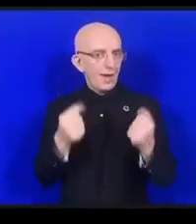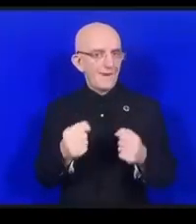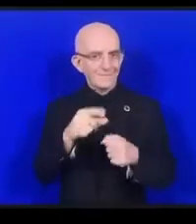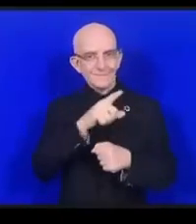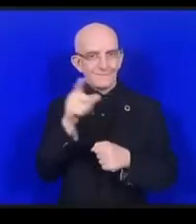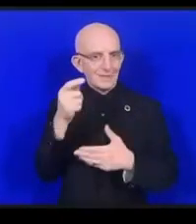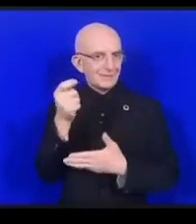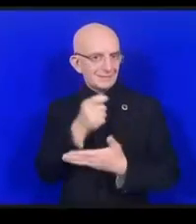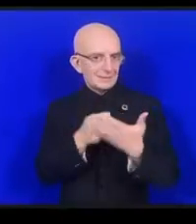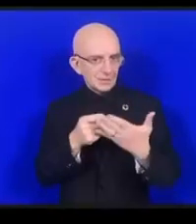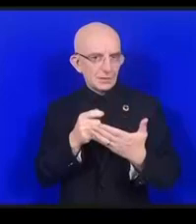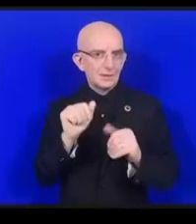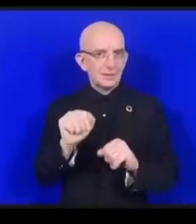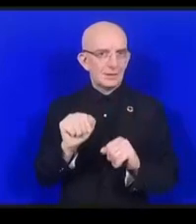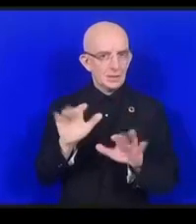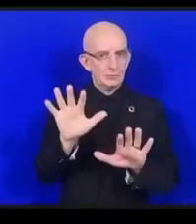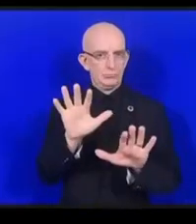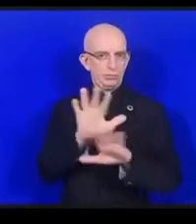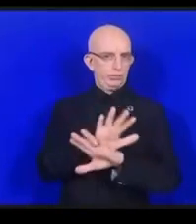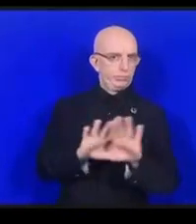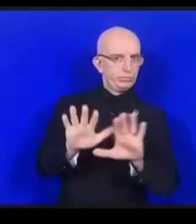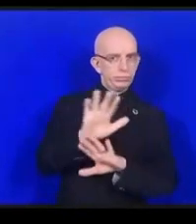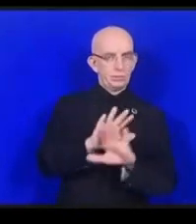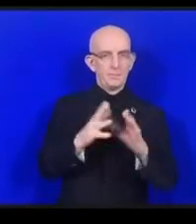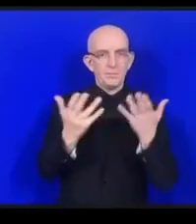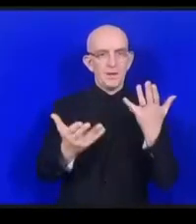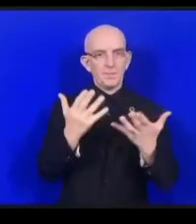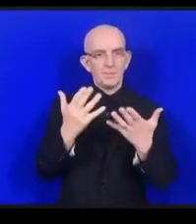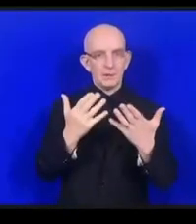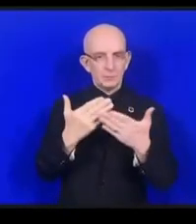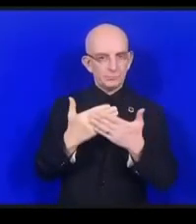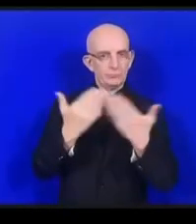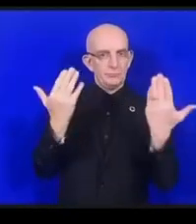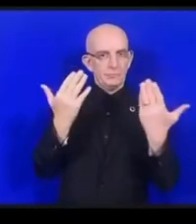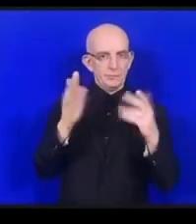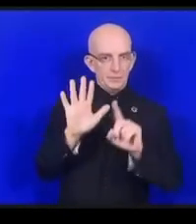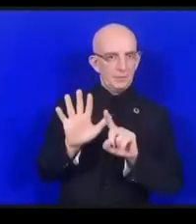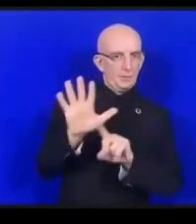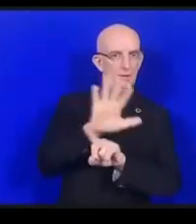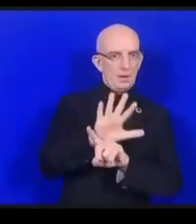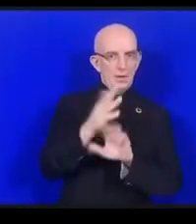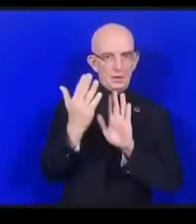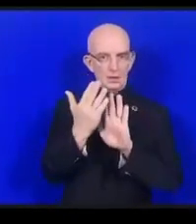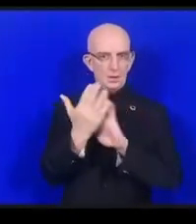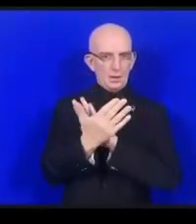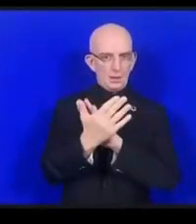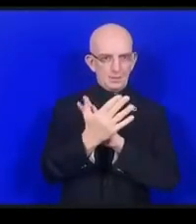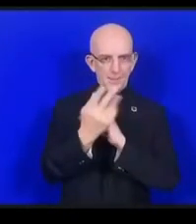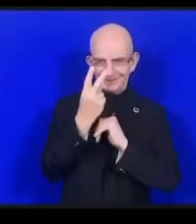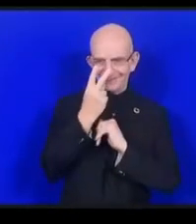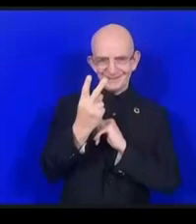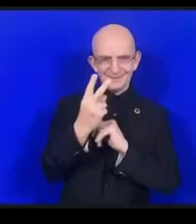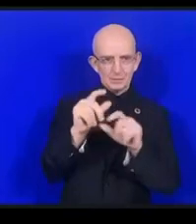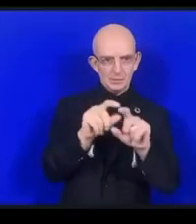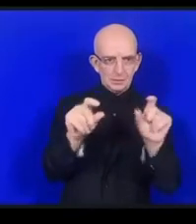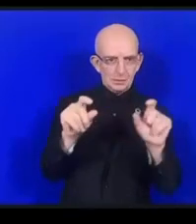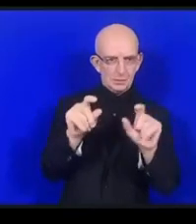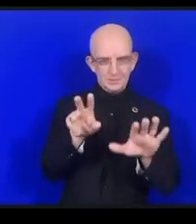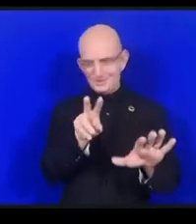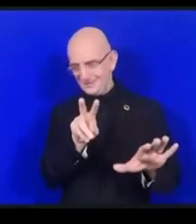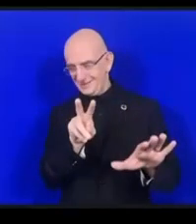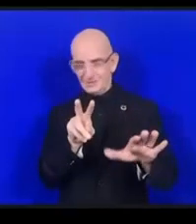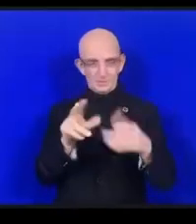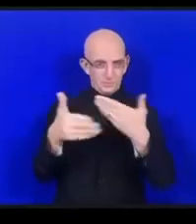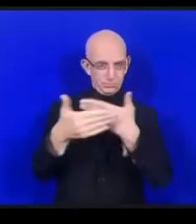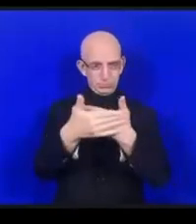例えばバックグラウンドがあってそこに文字が浮かび上がるとかそういった人たちに対応しているもの